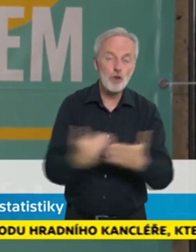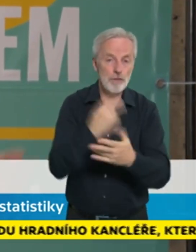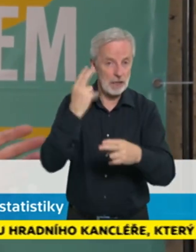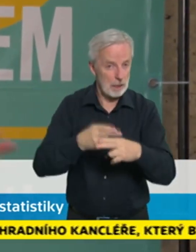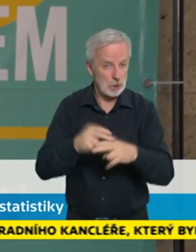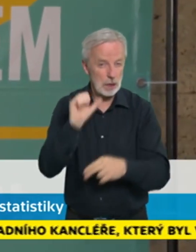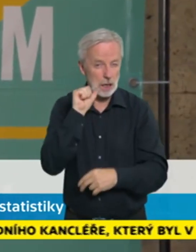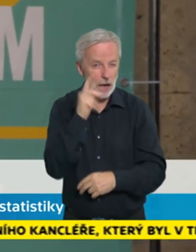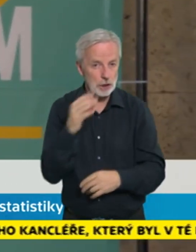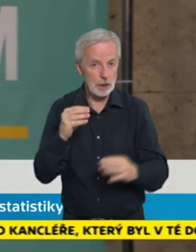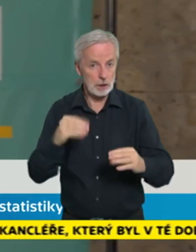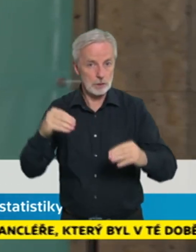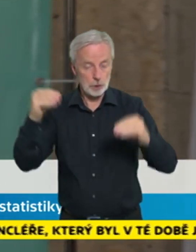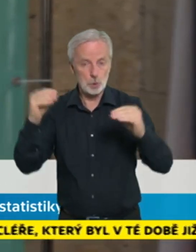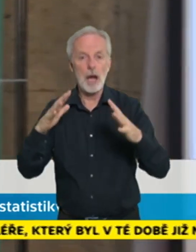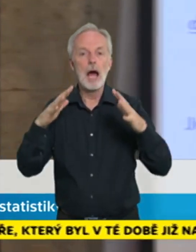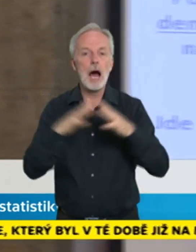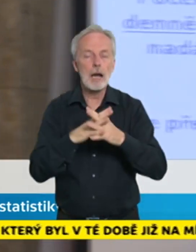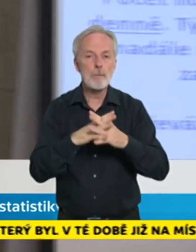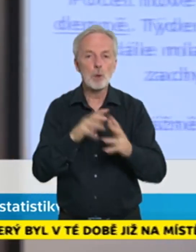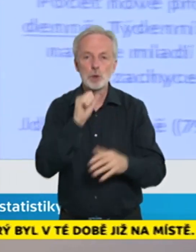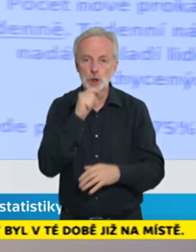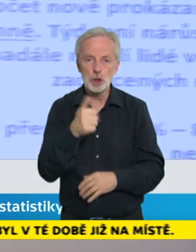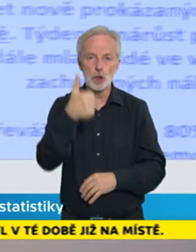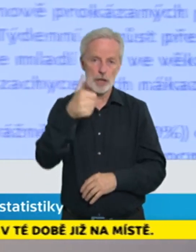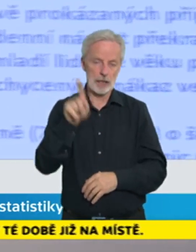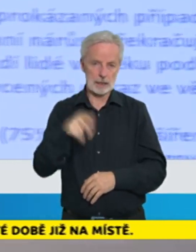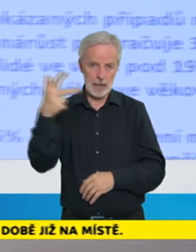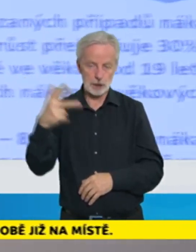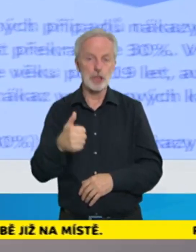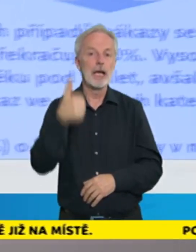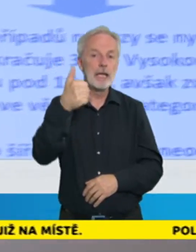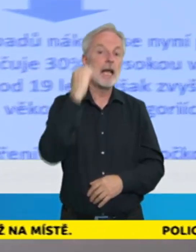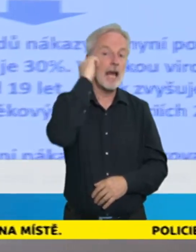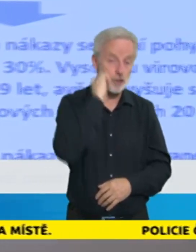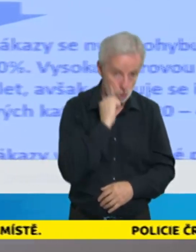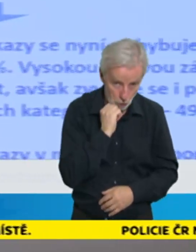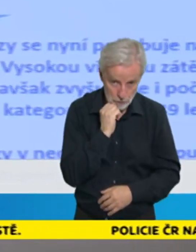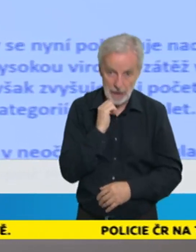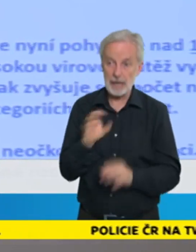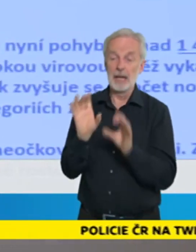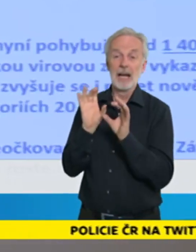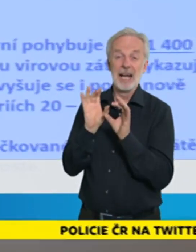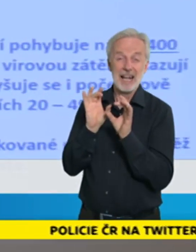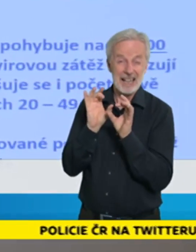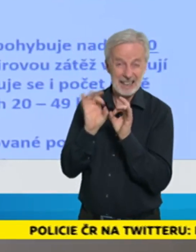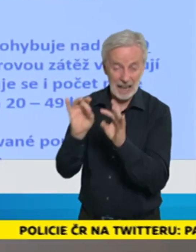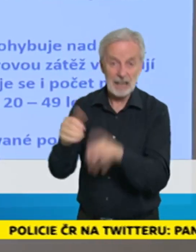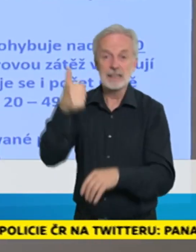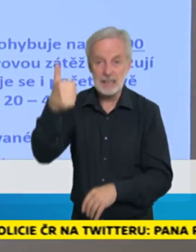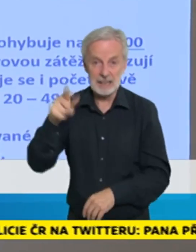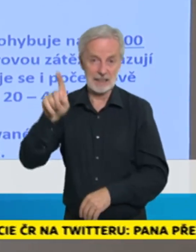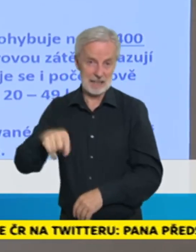Veprušní číslo je teď zhruba na 1,3, takže jeden člověk průměrně za ten životní cyklus nakazí 1,3